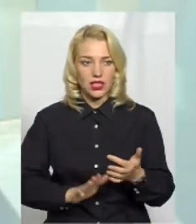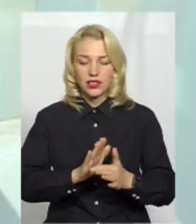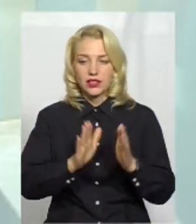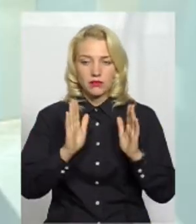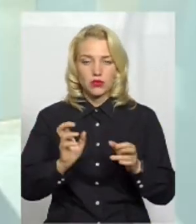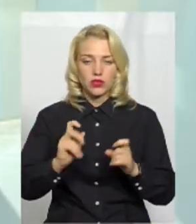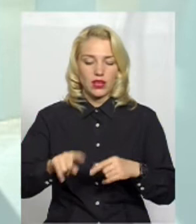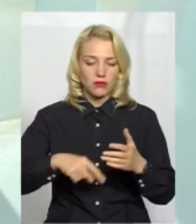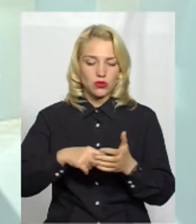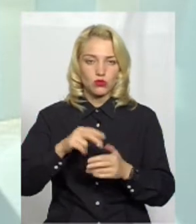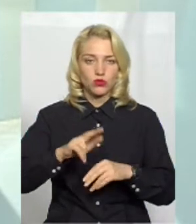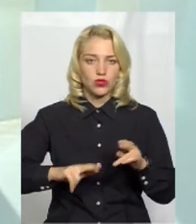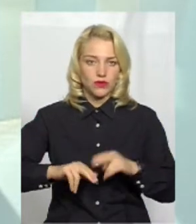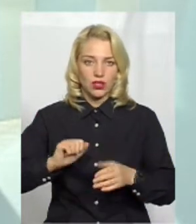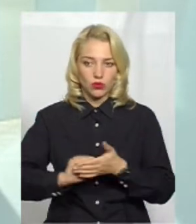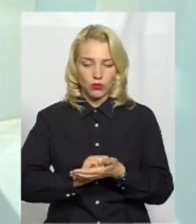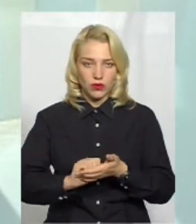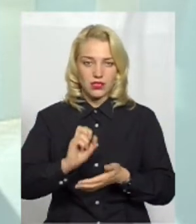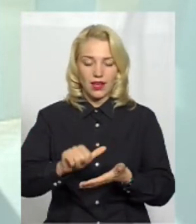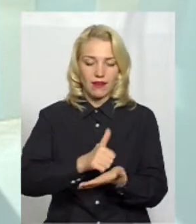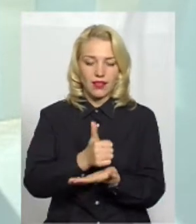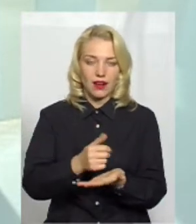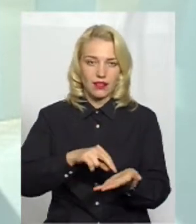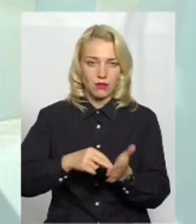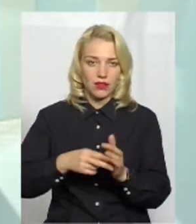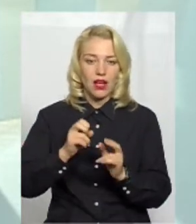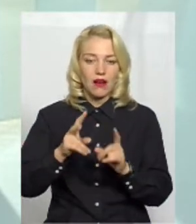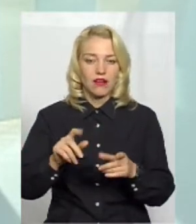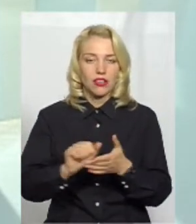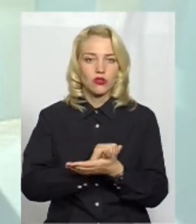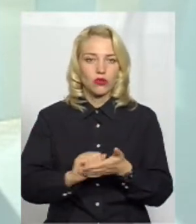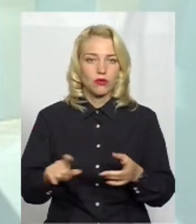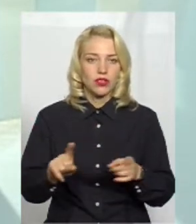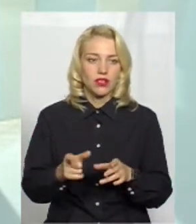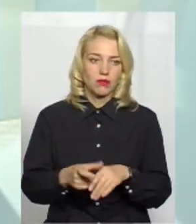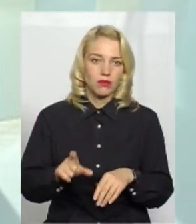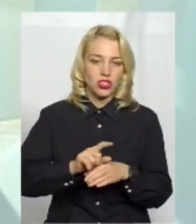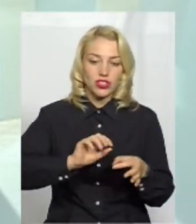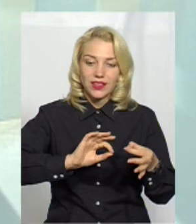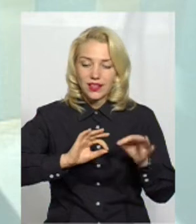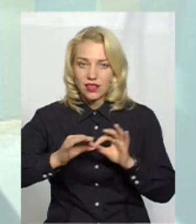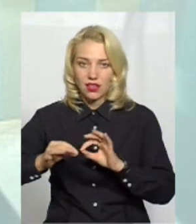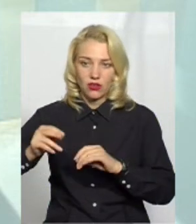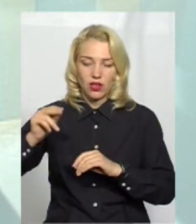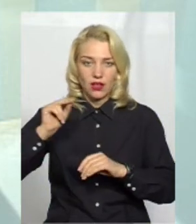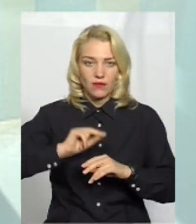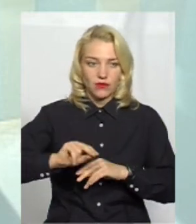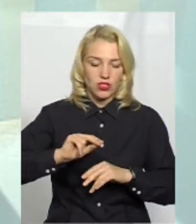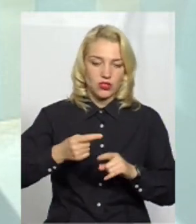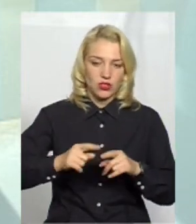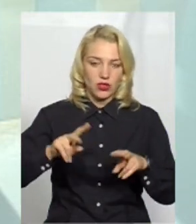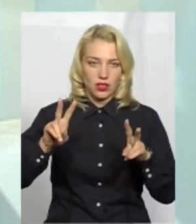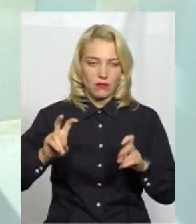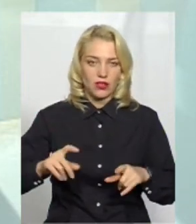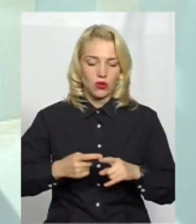лише як містоподівна документація, генеральний план, але і такий документ, який більш детально вивчає цю тематику.